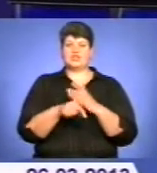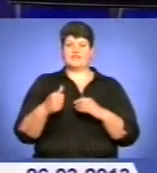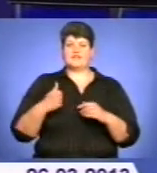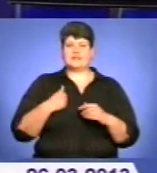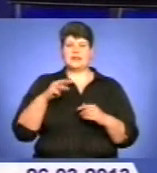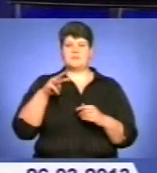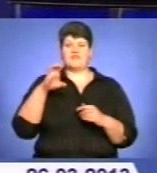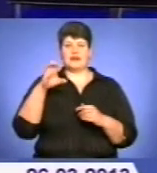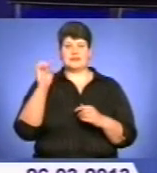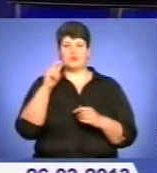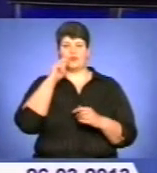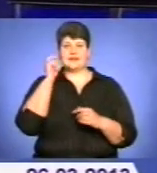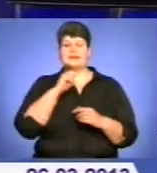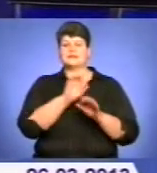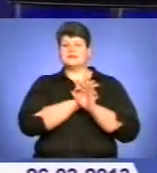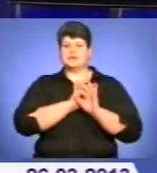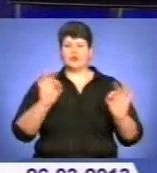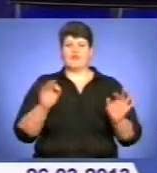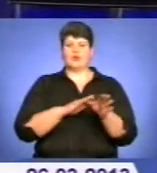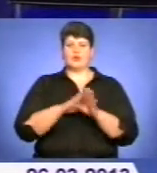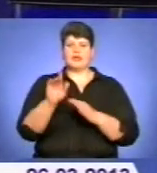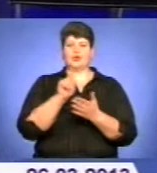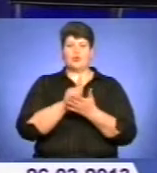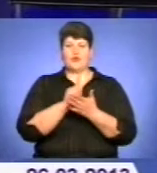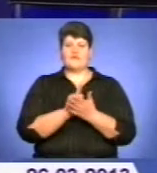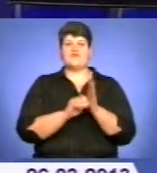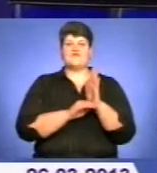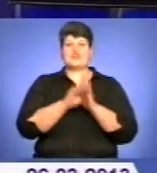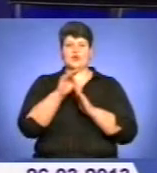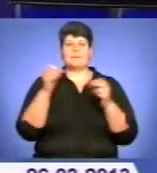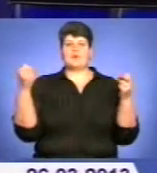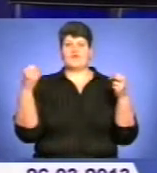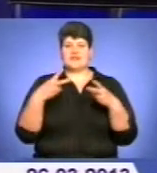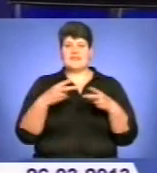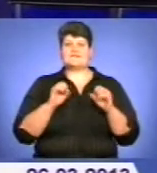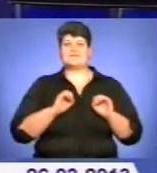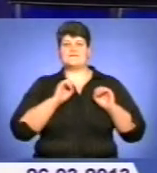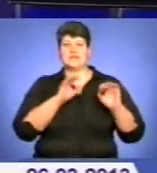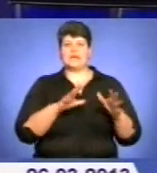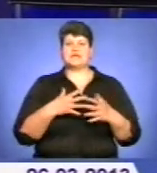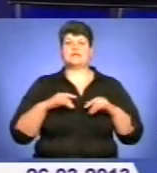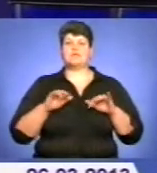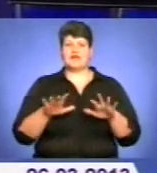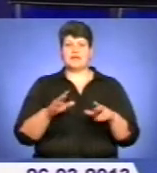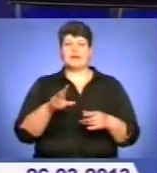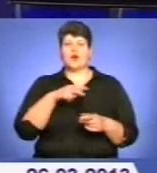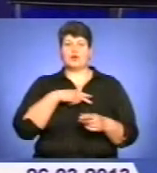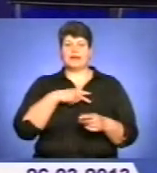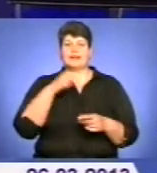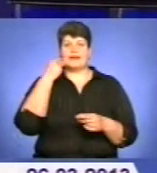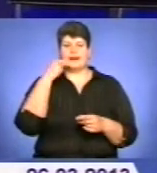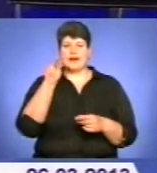України. За зразкове виконання обов'язків, високий професіоналізм і відданість справі нагородили кращих